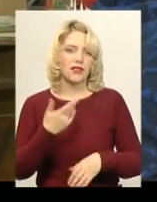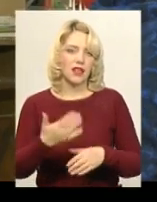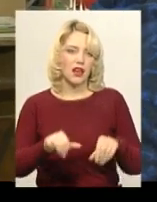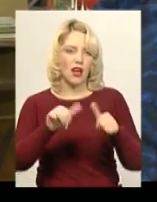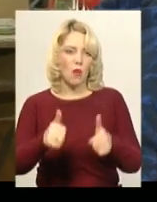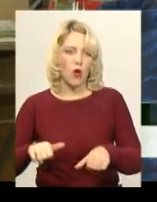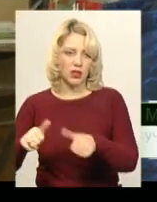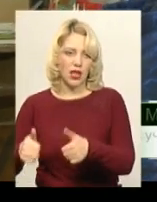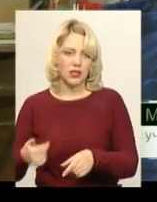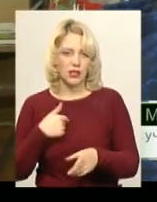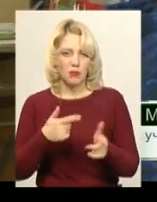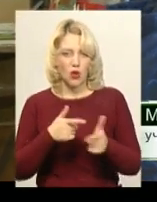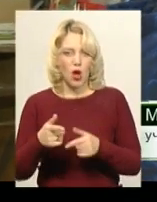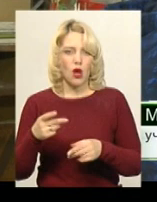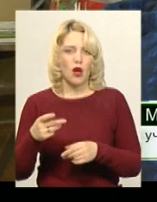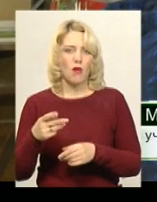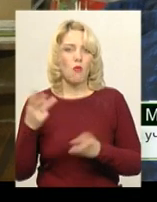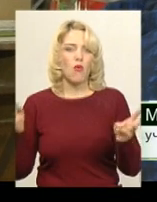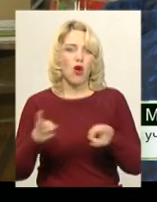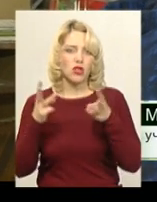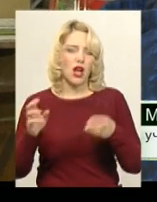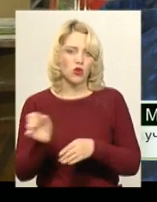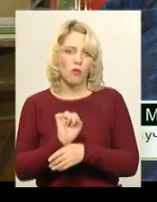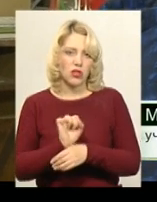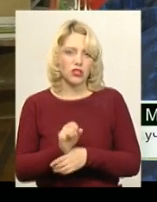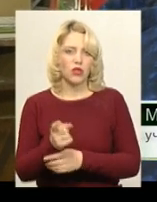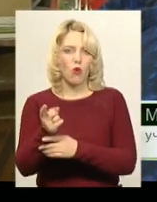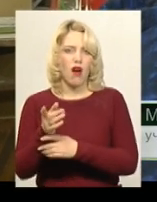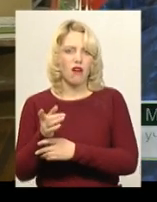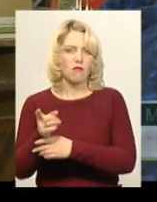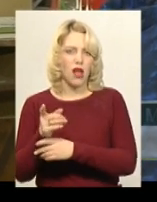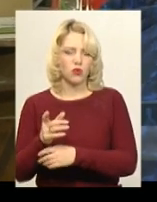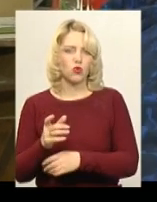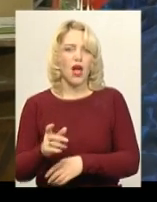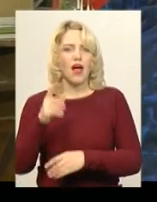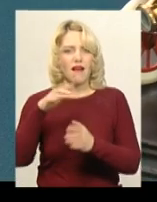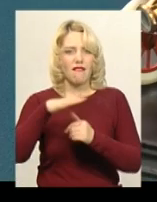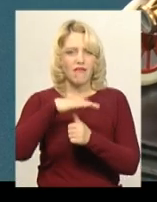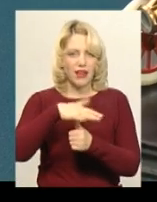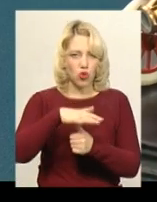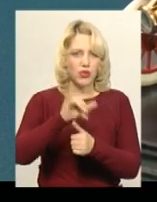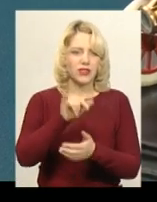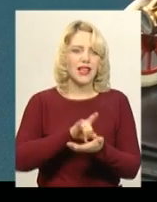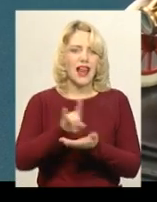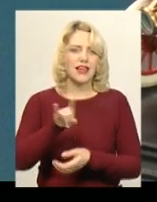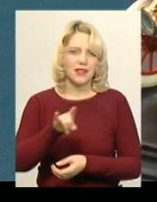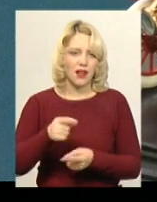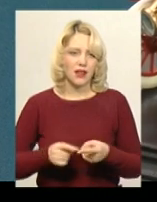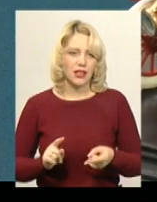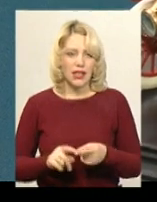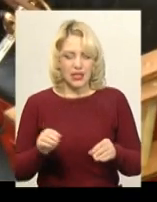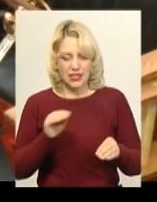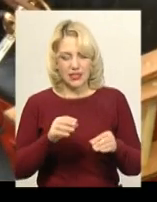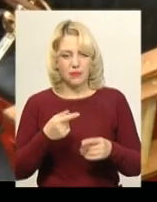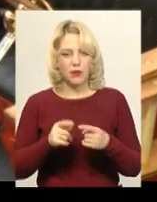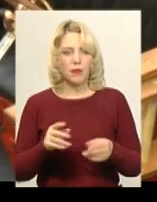Я приготував пожарну машину, гармату, вертоліт і літак. Стендові моделі учасники збирали з